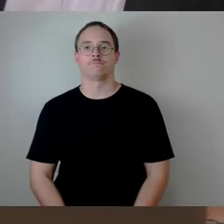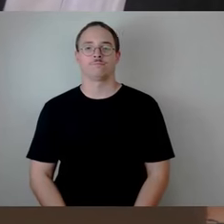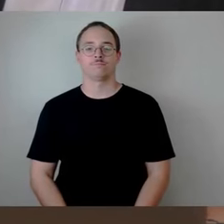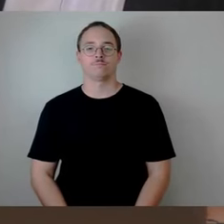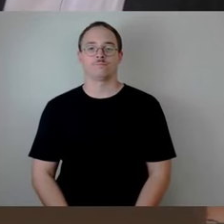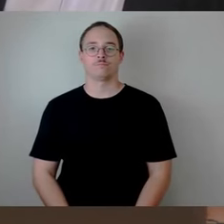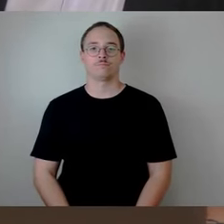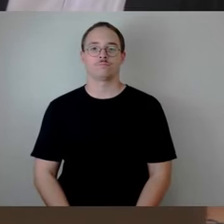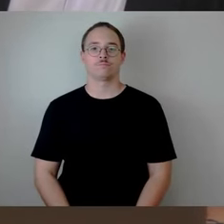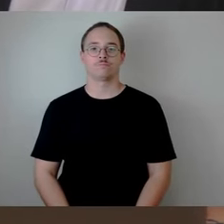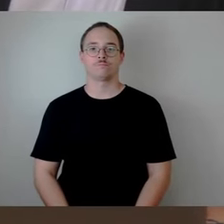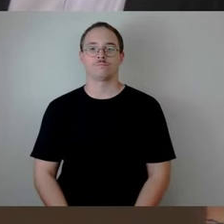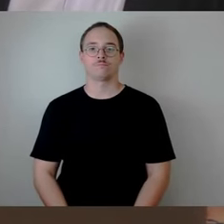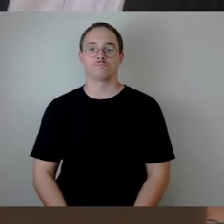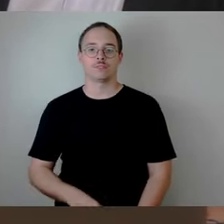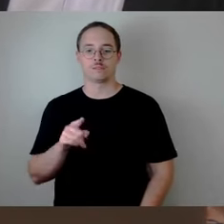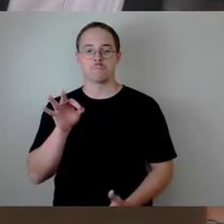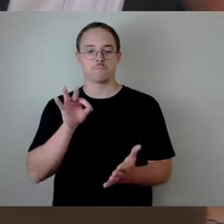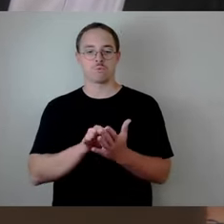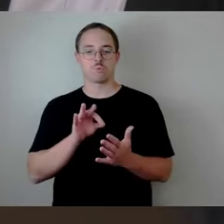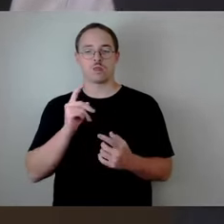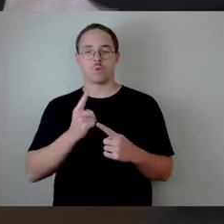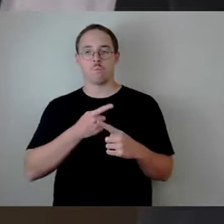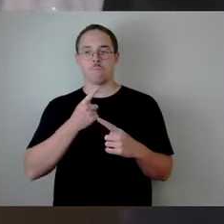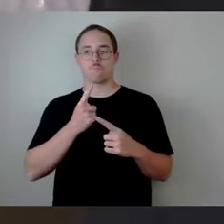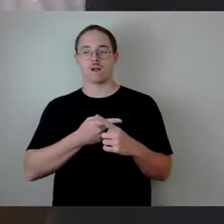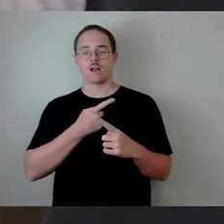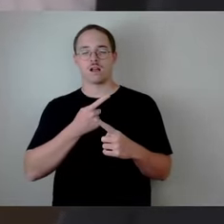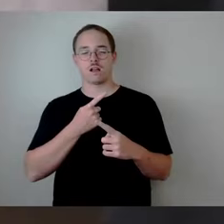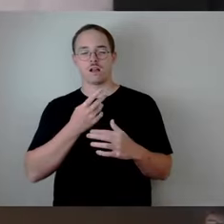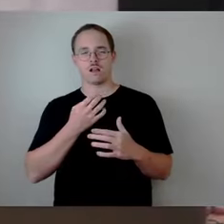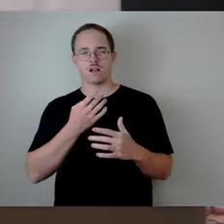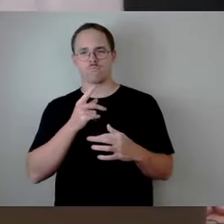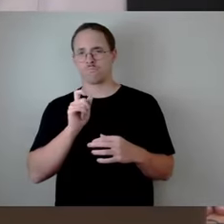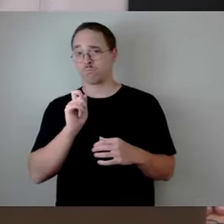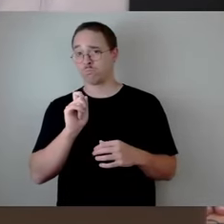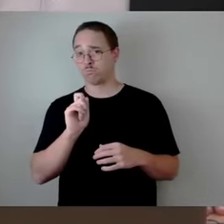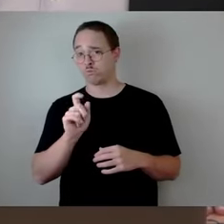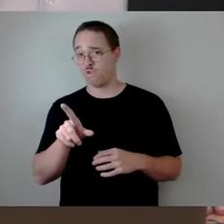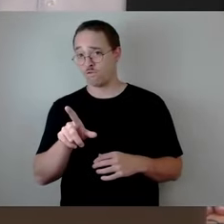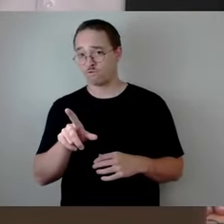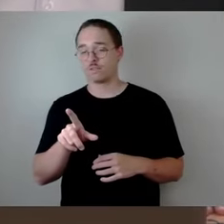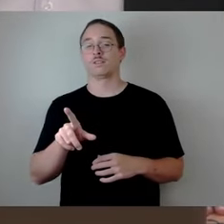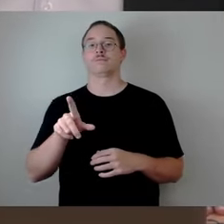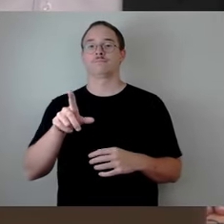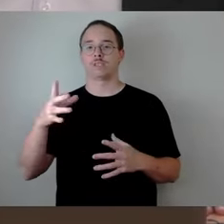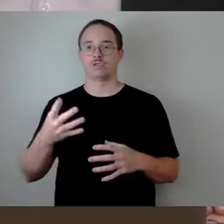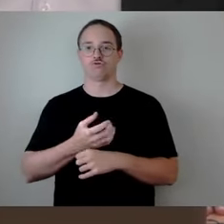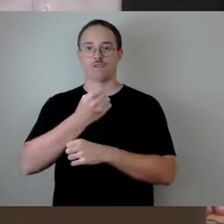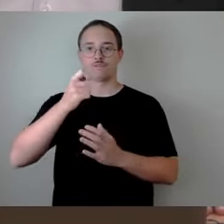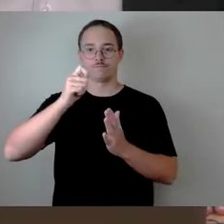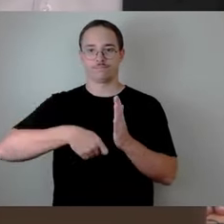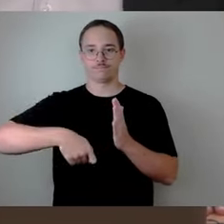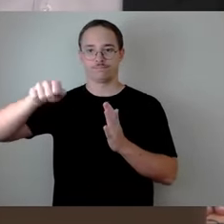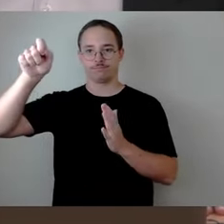Punkt Nummer 12, das war glaube ich 12, final geschafft. Wir kommen damit zum